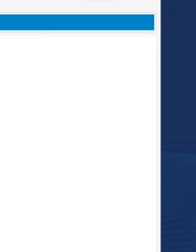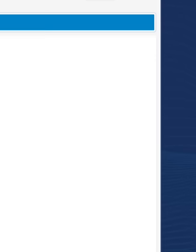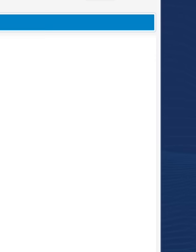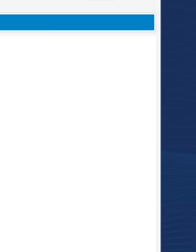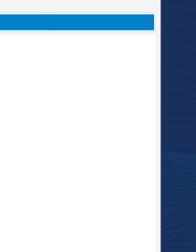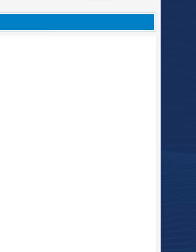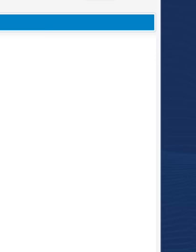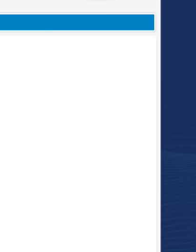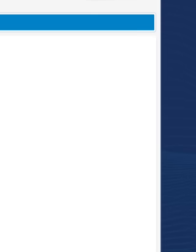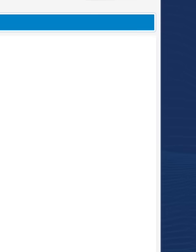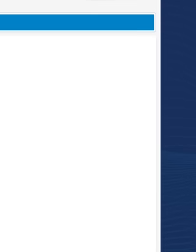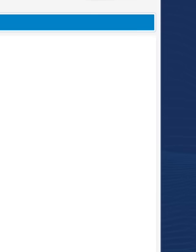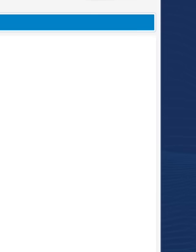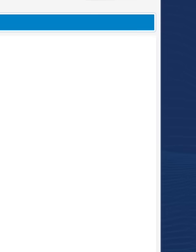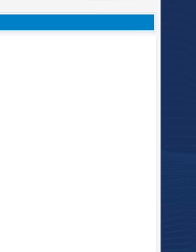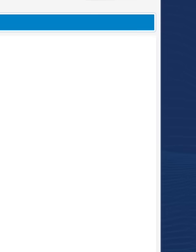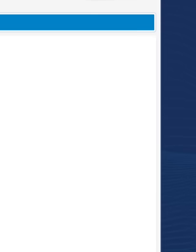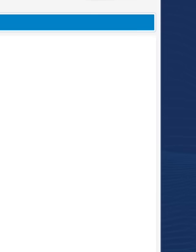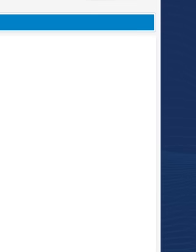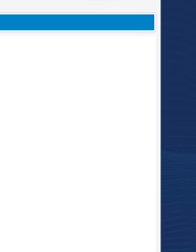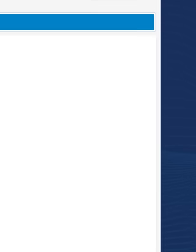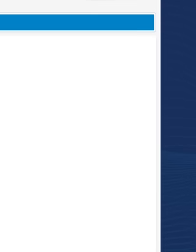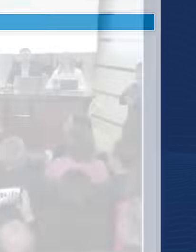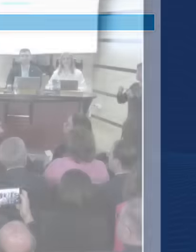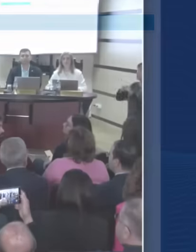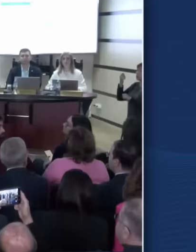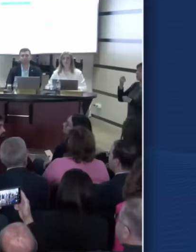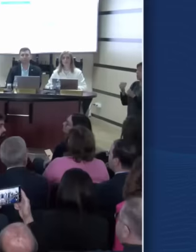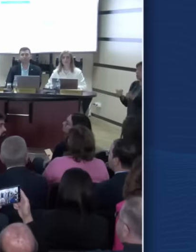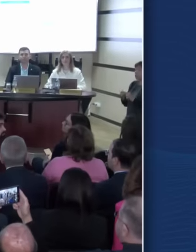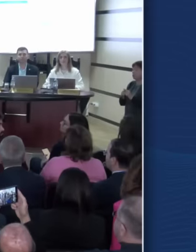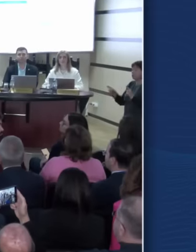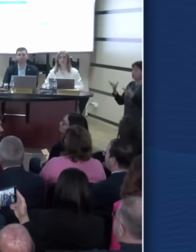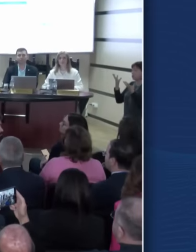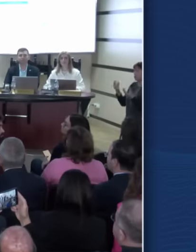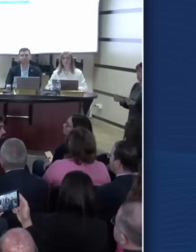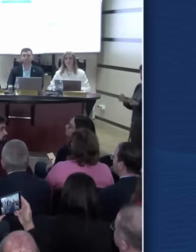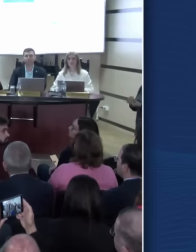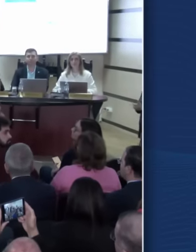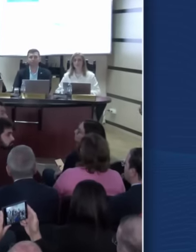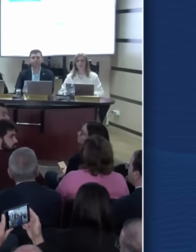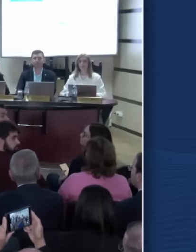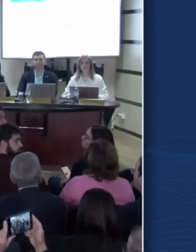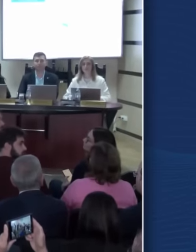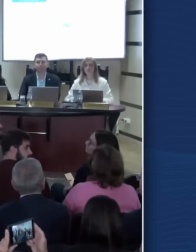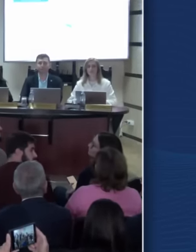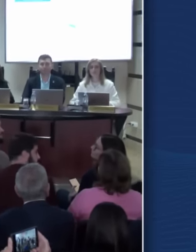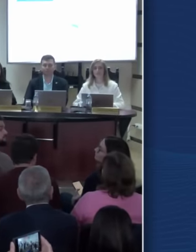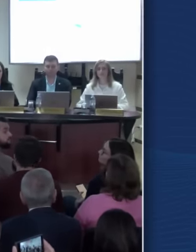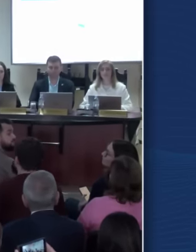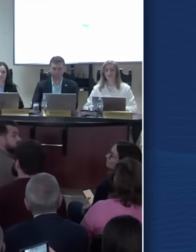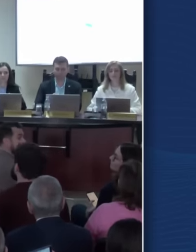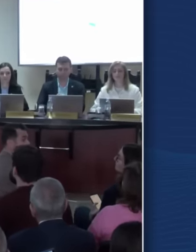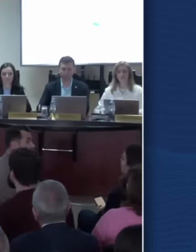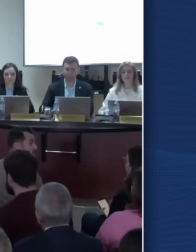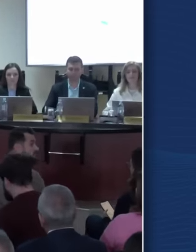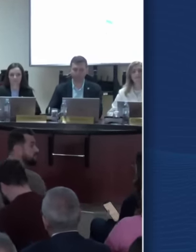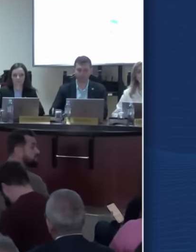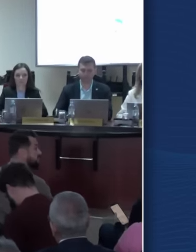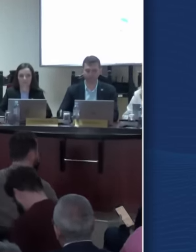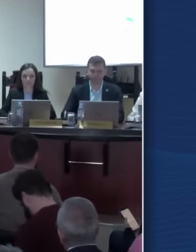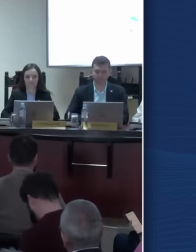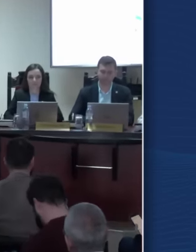O să repet întrebarea în microfon. Vă rog să ne spuneți dacă au fost încălcări astăzi pe parcursul zilei în măsură să vicieze rezultatul alegerilor.